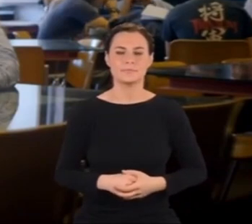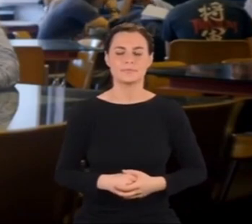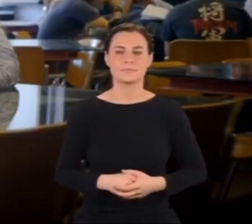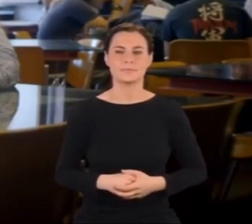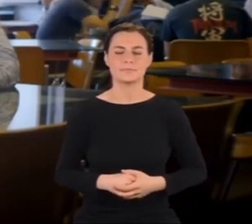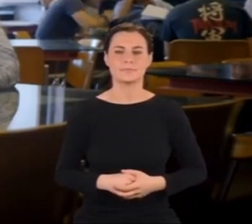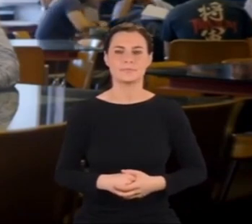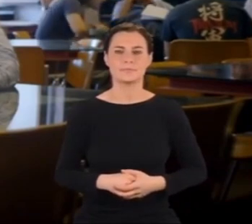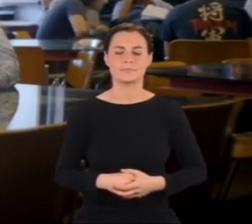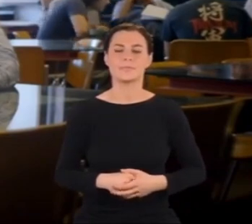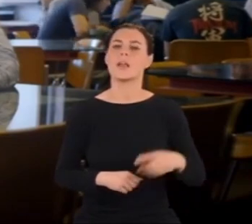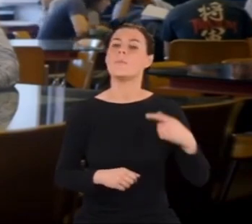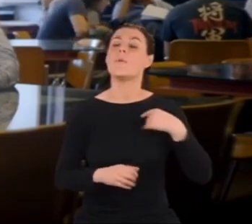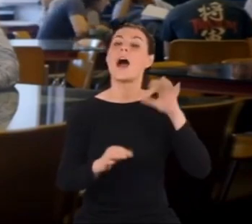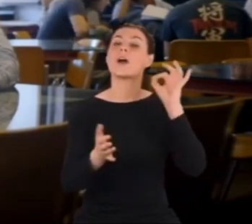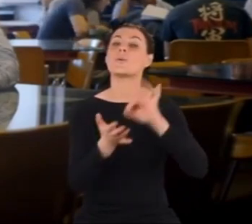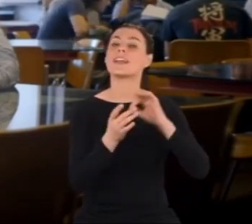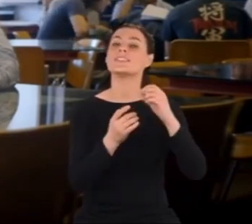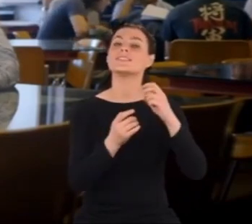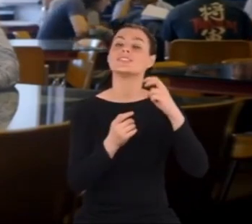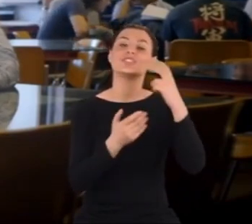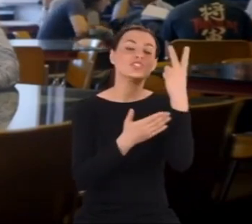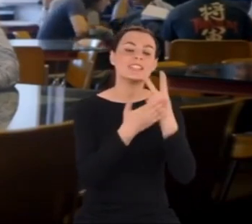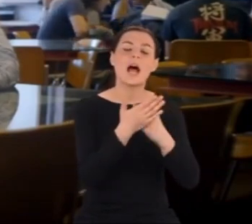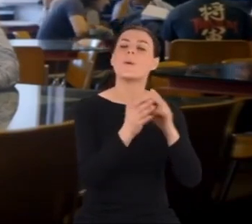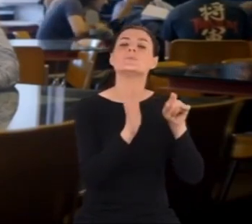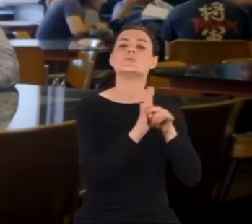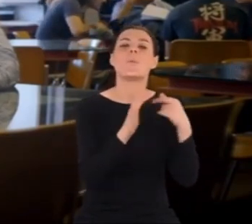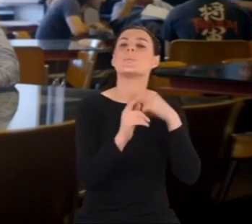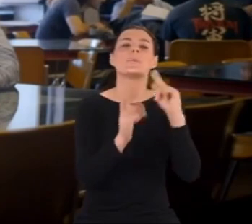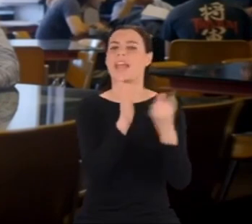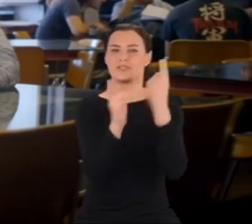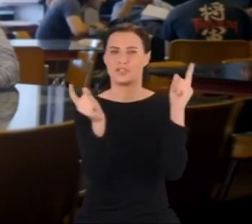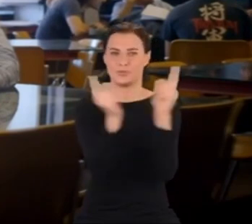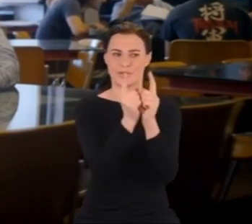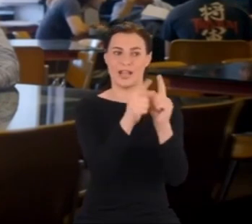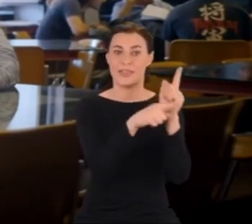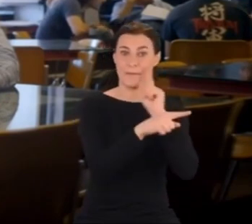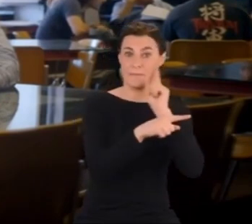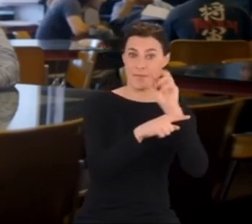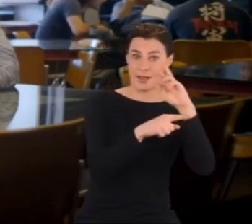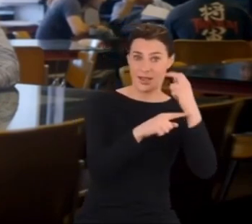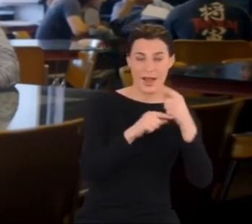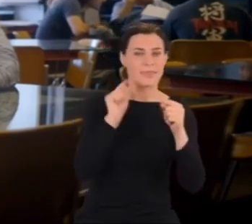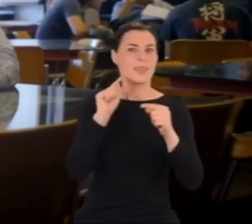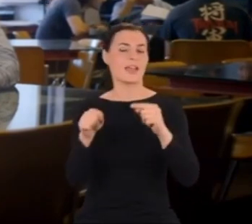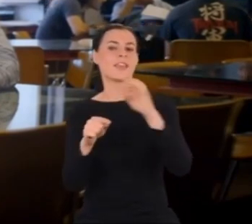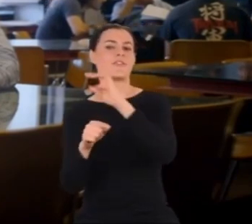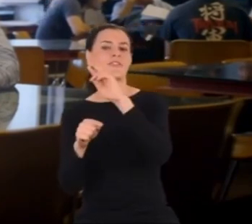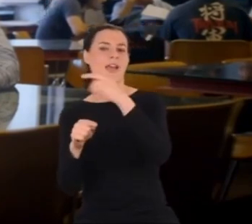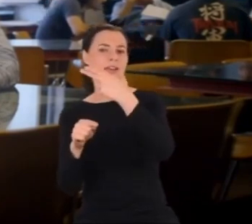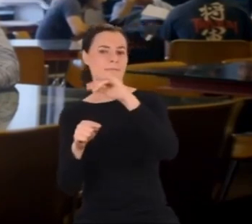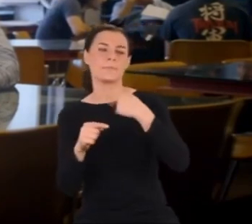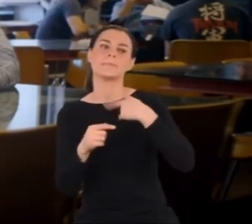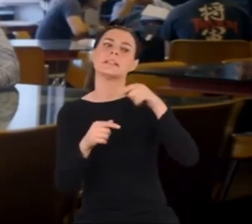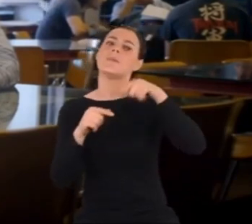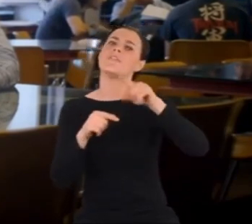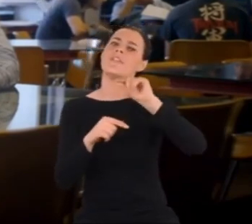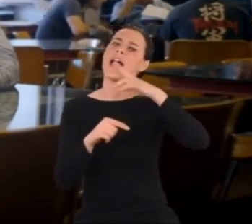Czytałem ciekawą anegdotę o ich pierwszym spotkaniu. Fermi zaprosił Majoranę, by wytłumaczyć, nad czym pracuje.